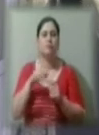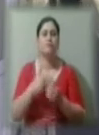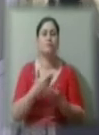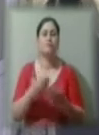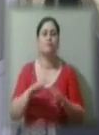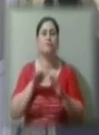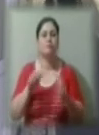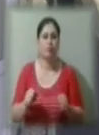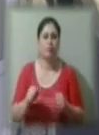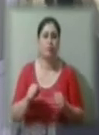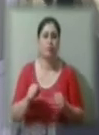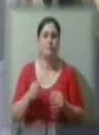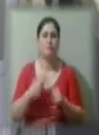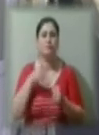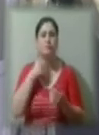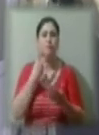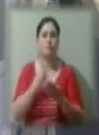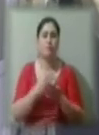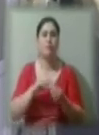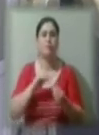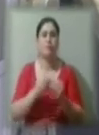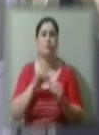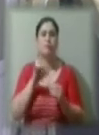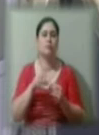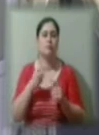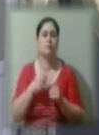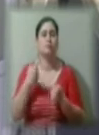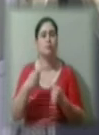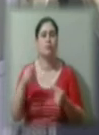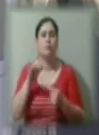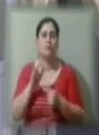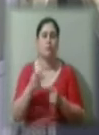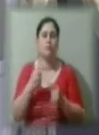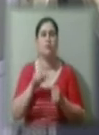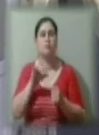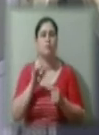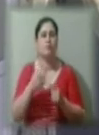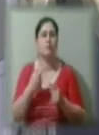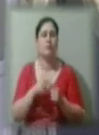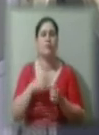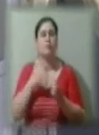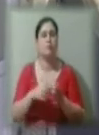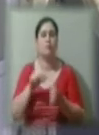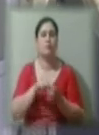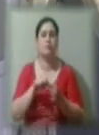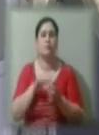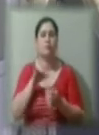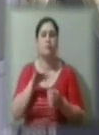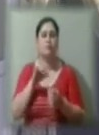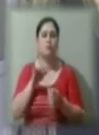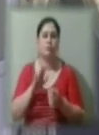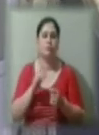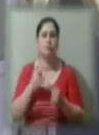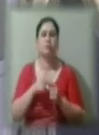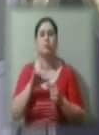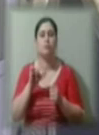ми побачили проблему Криму з різних боків. З боку безпосереднього учасників спротиву, з боку політв